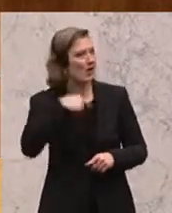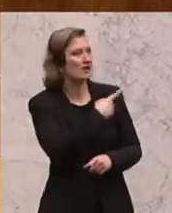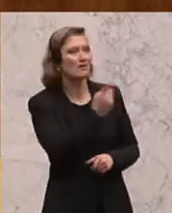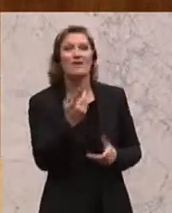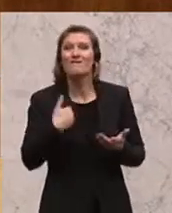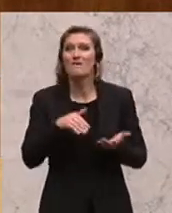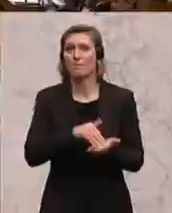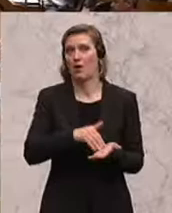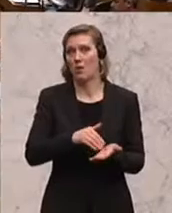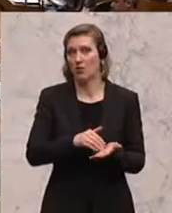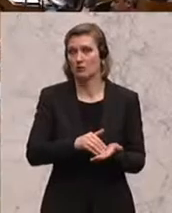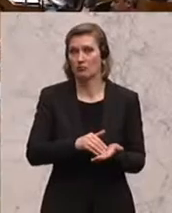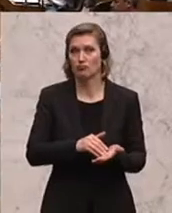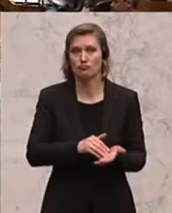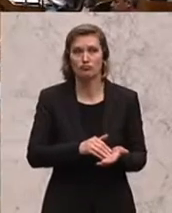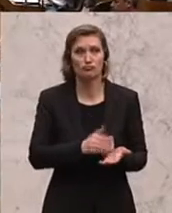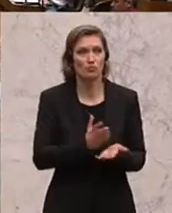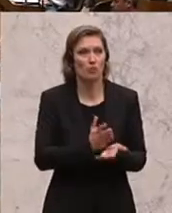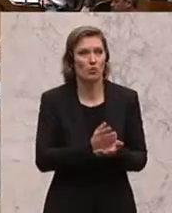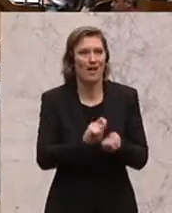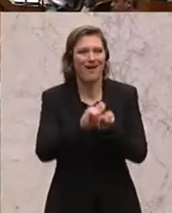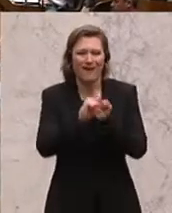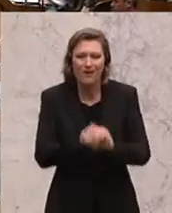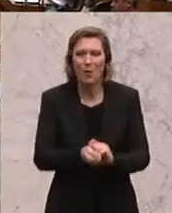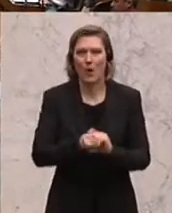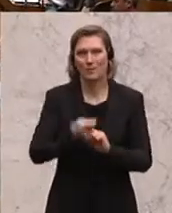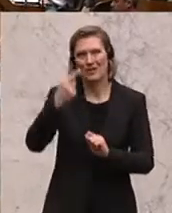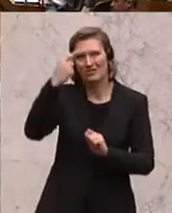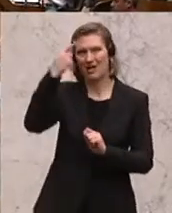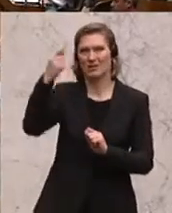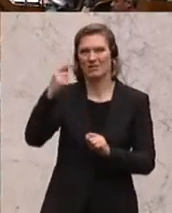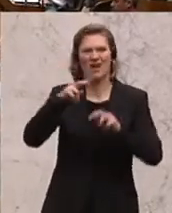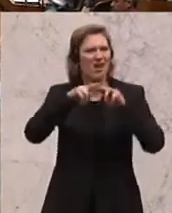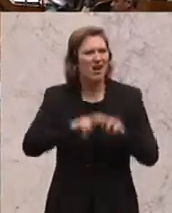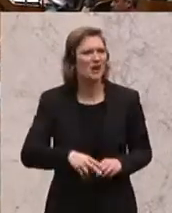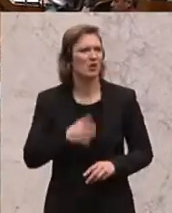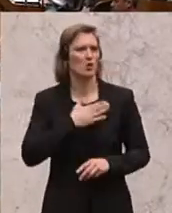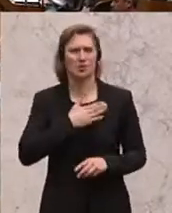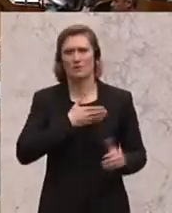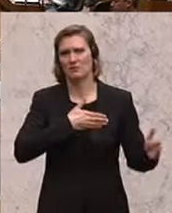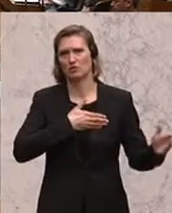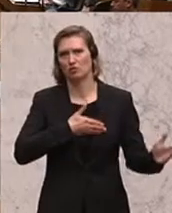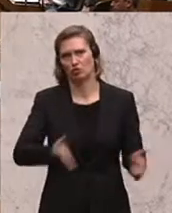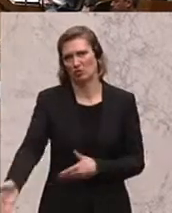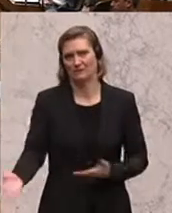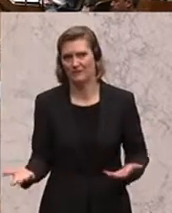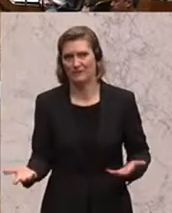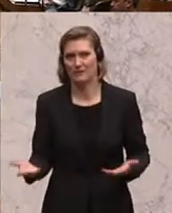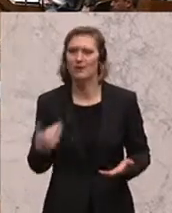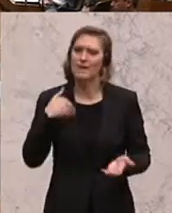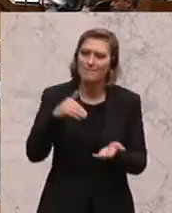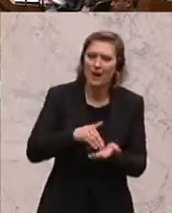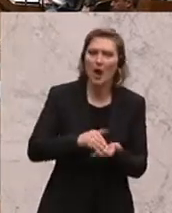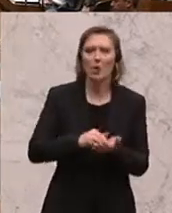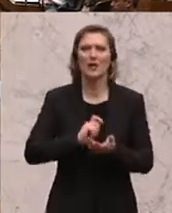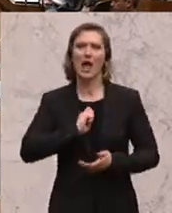Wir brauchen ein Reformdenken. Alles andere wird uns über kurz oder lang auf den Kopf fallen. Wir brauchen